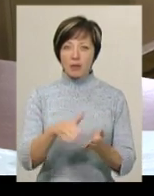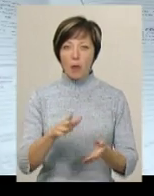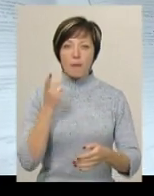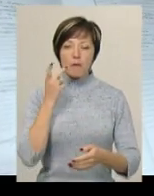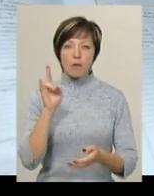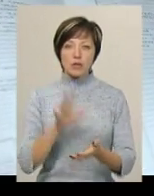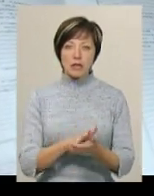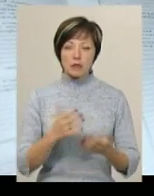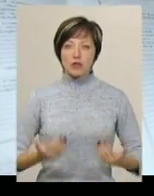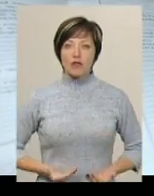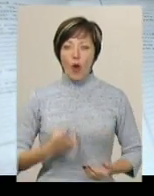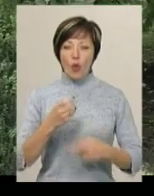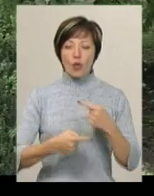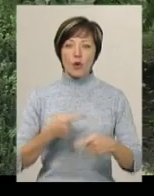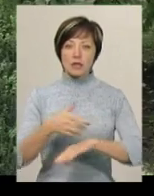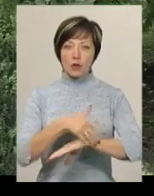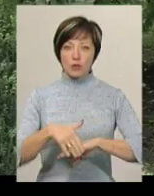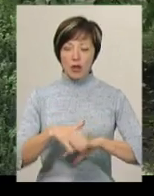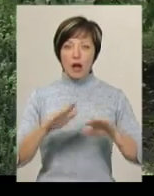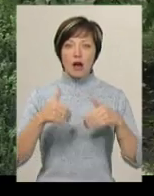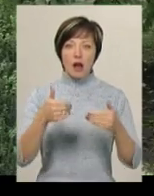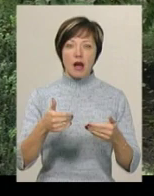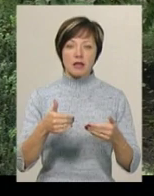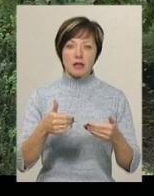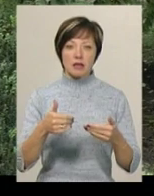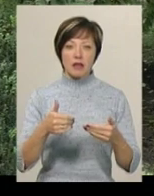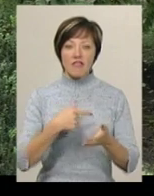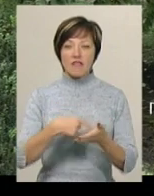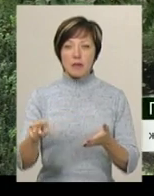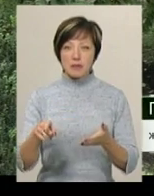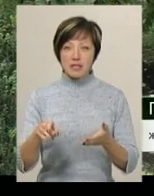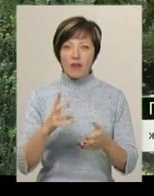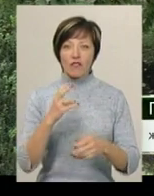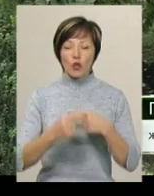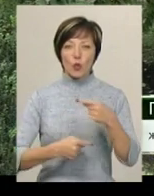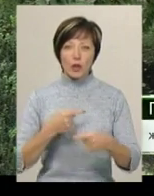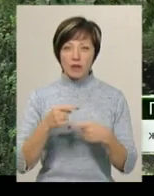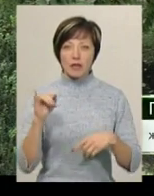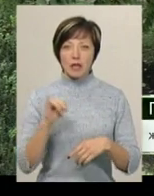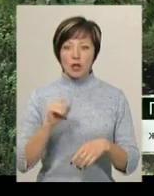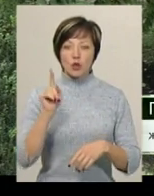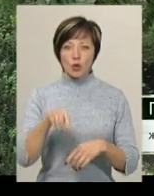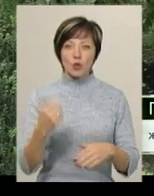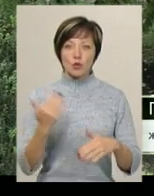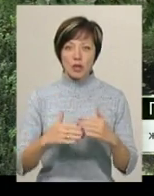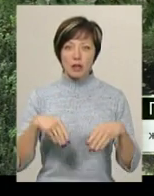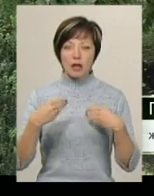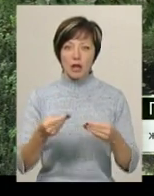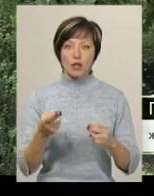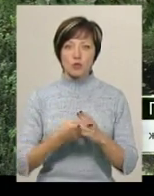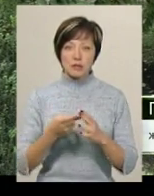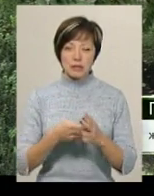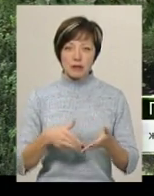постійне проживання онука за кордоном. Радили їй виписати внуків і тоді вже їй надасться